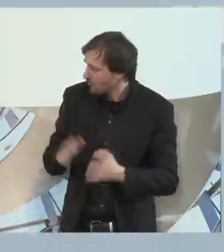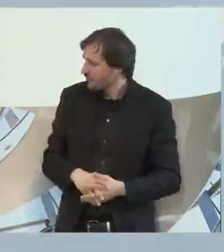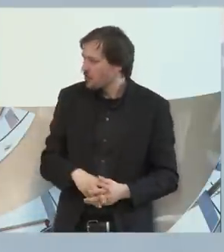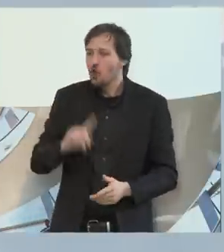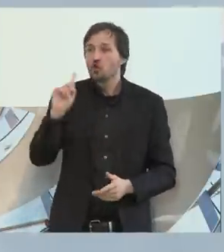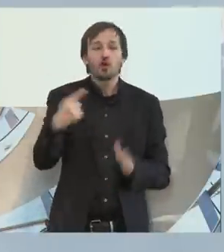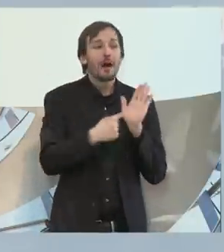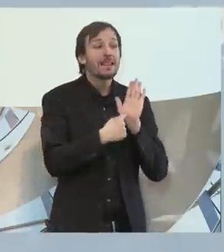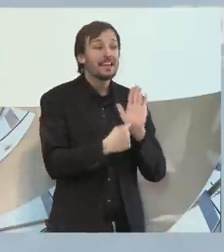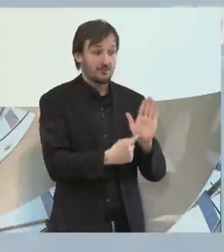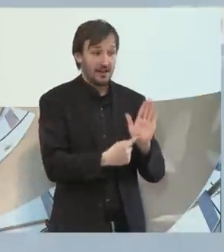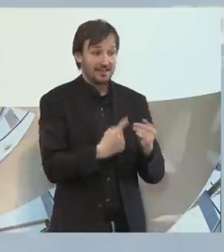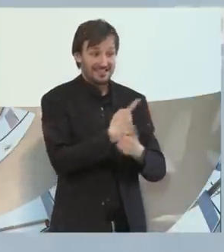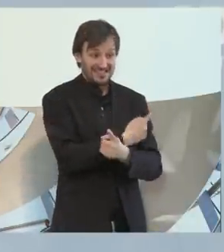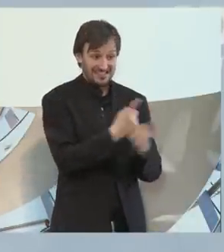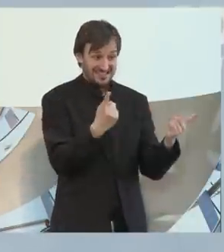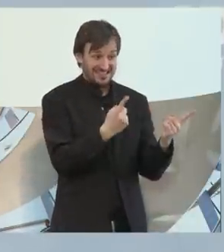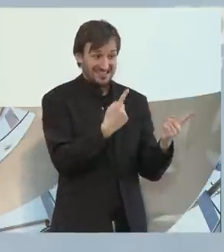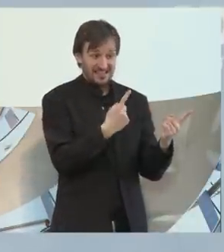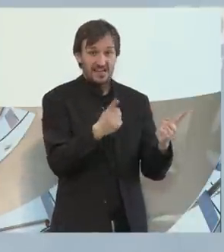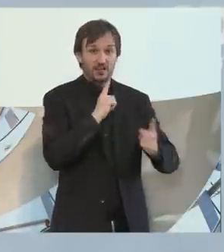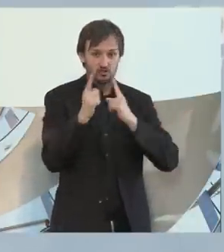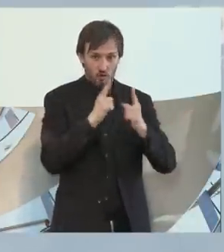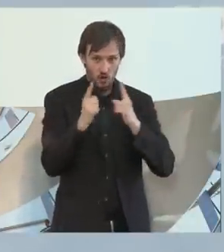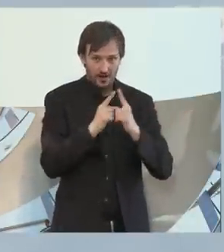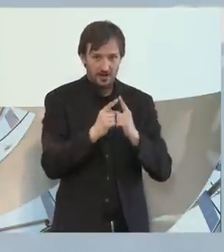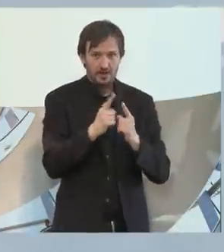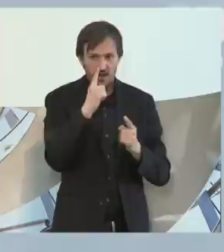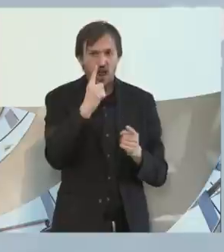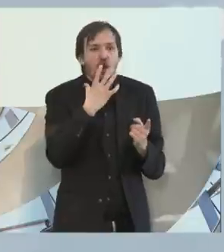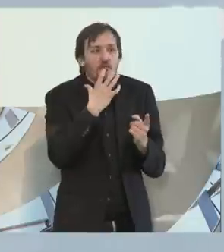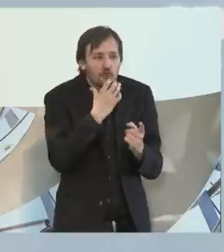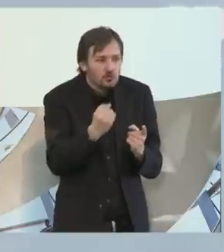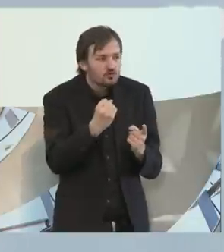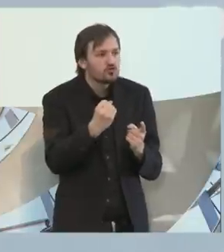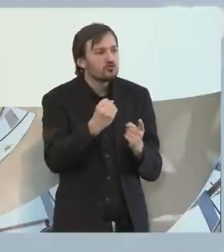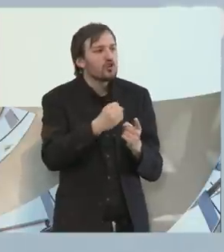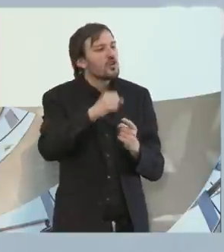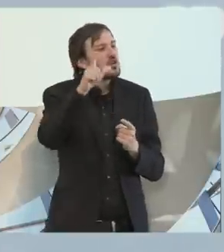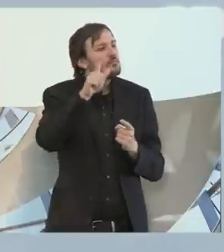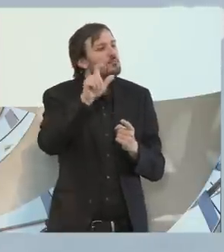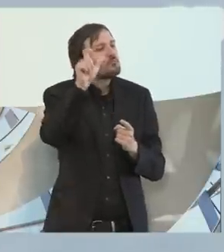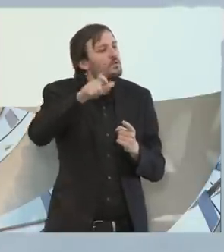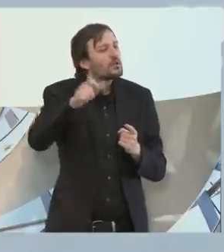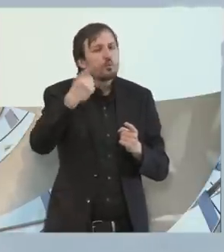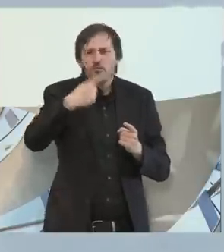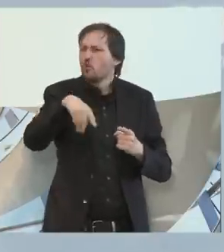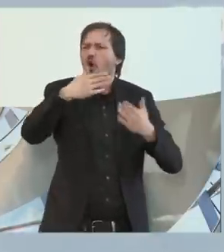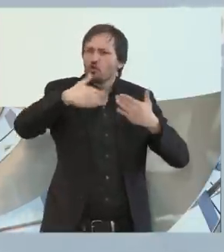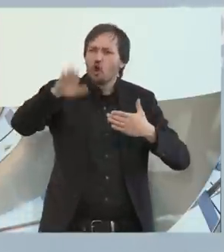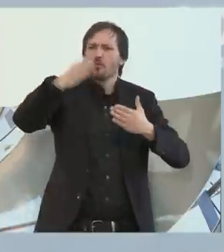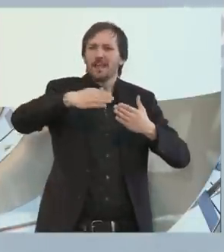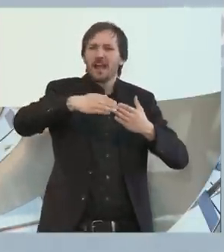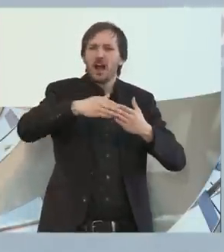Hinweis, wenn Sie wollen, dass das, was hier besprochen wird, jetzt schon einem größeren Publikum zugänglich wird und auf dem